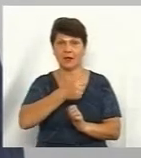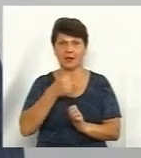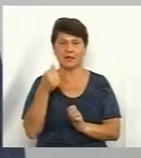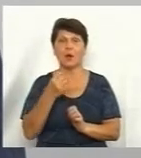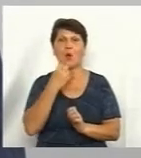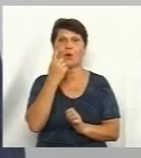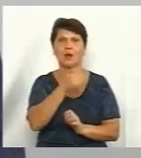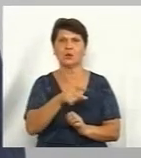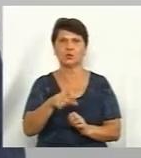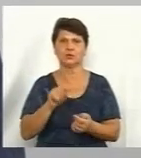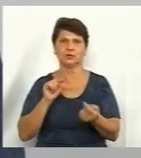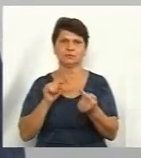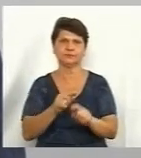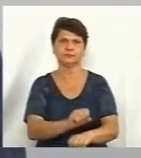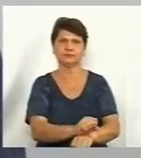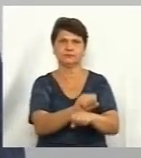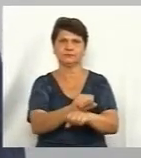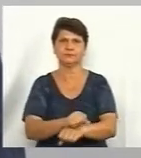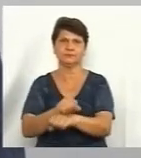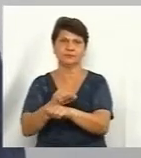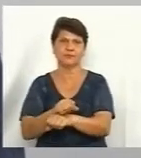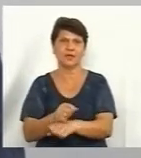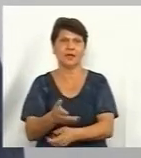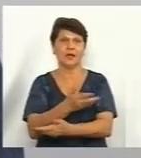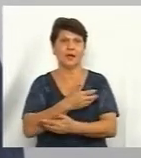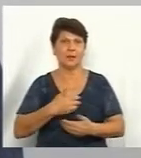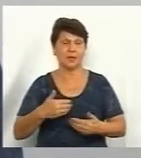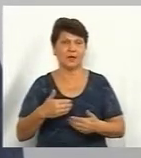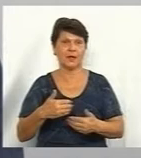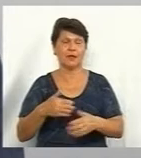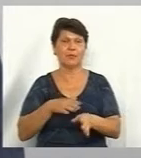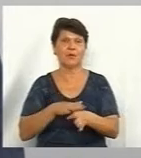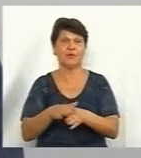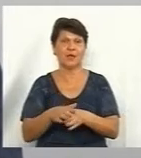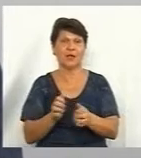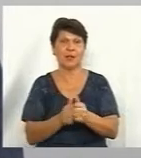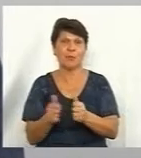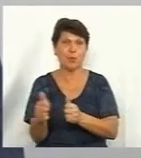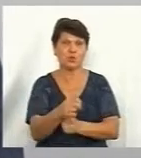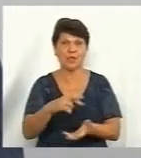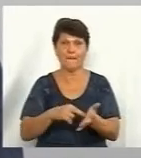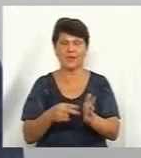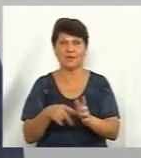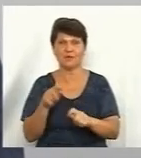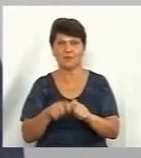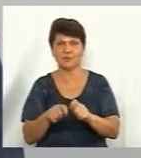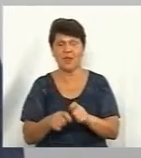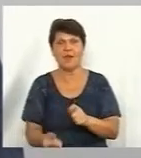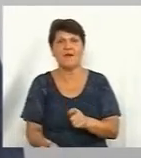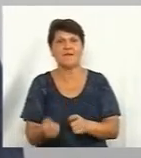перед цим. І якраз ми провели тоді позаплавну перевірку, в результаті якої були виявлені певні